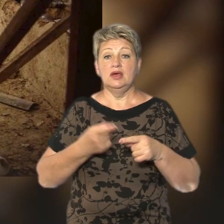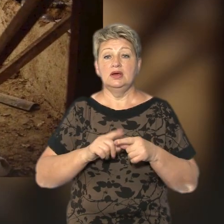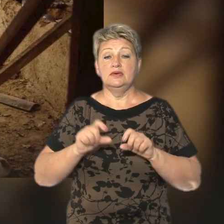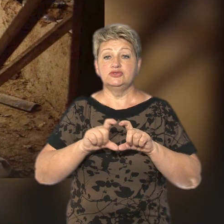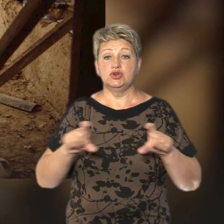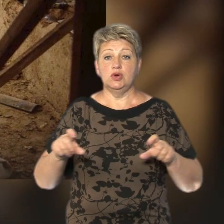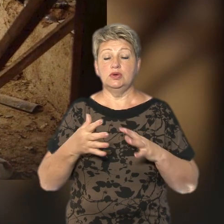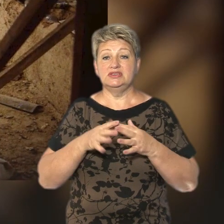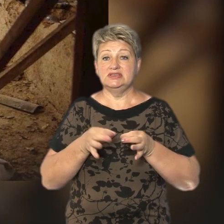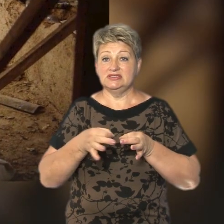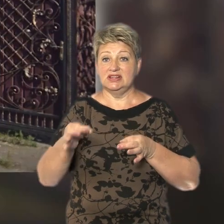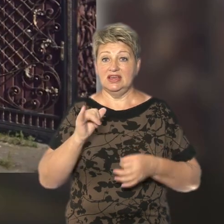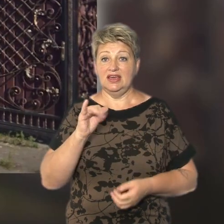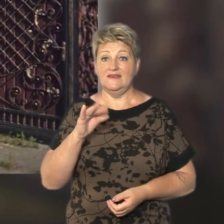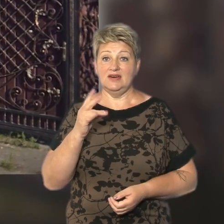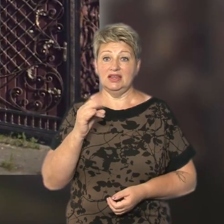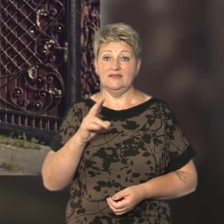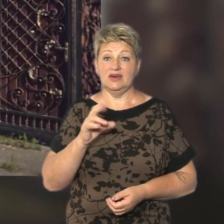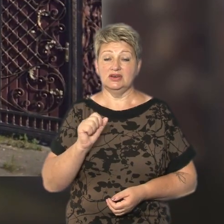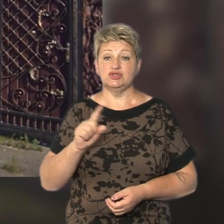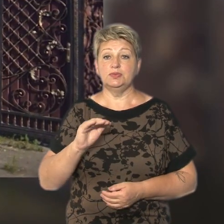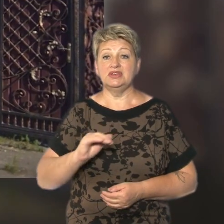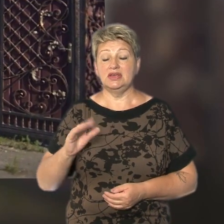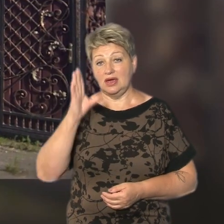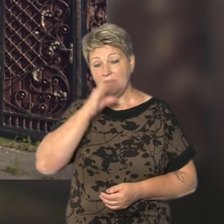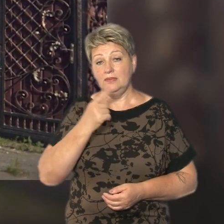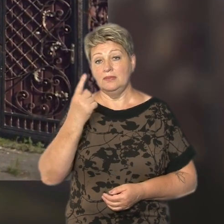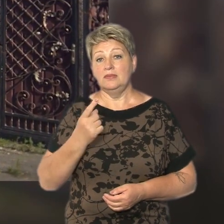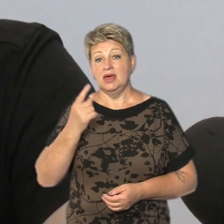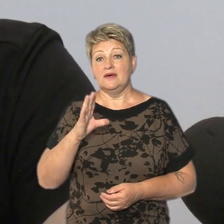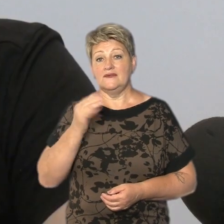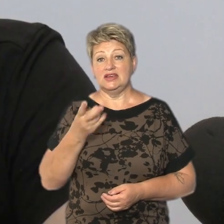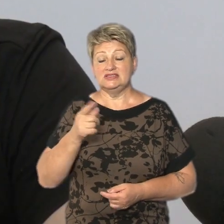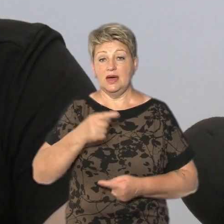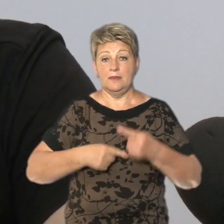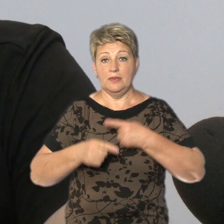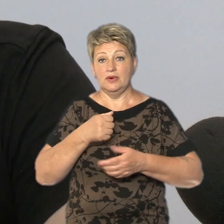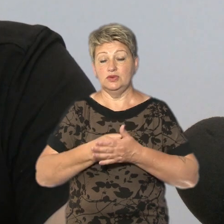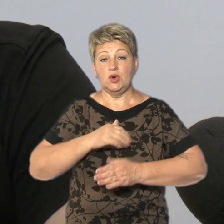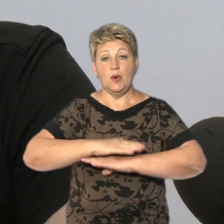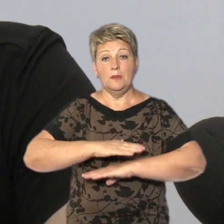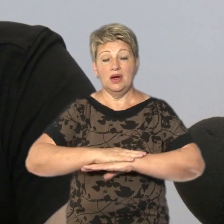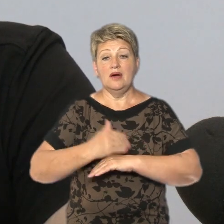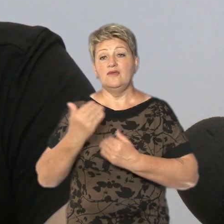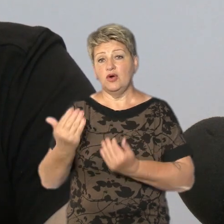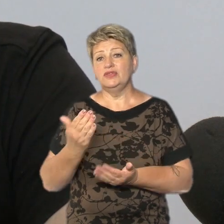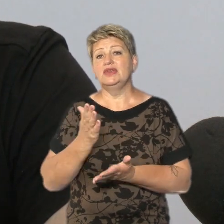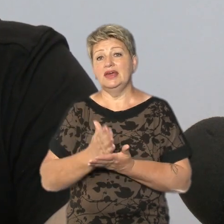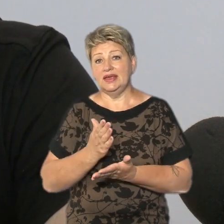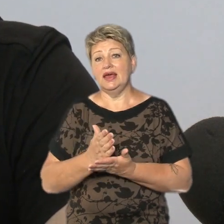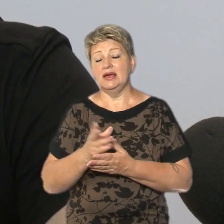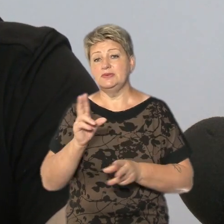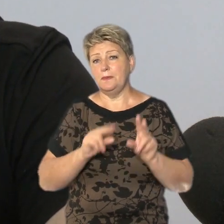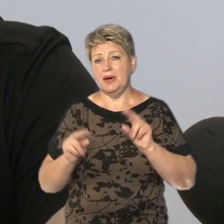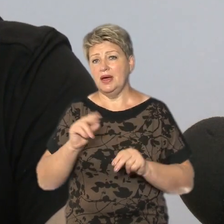Іванівка, аби діти 1 вересня знову повернулися за парти, зазначив Ігор Табурець. Вона не є опорною, але вони на неї сподіваються. Там